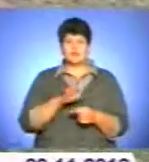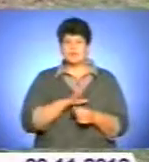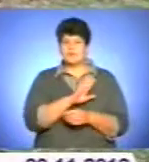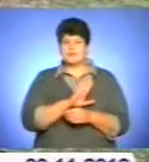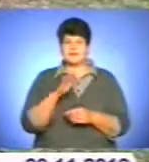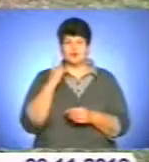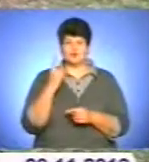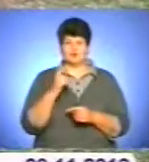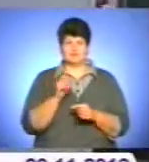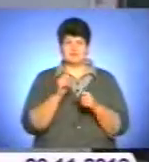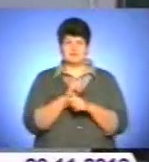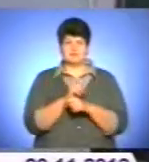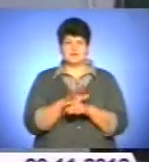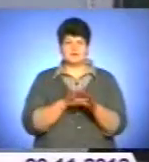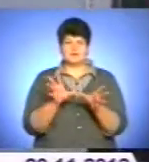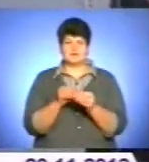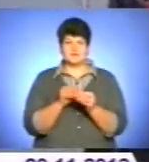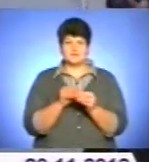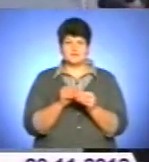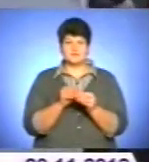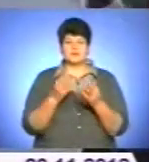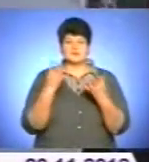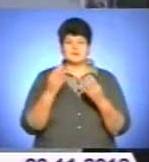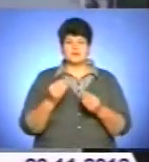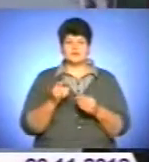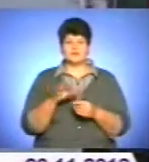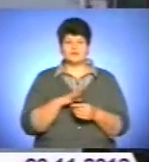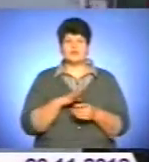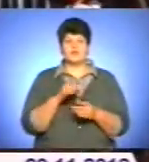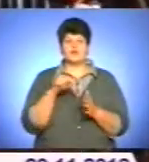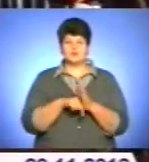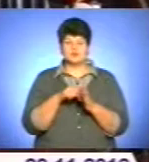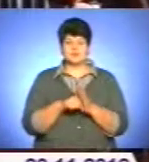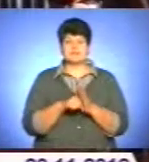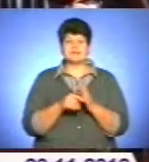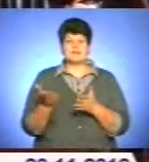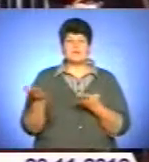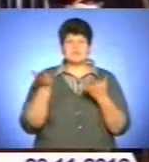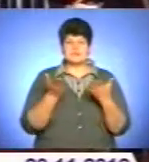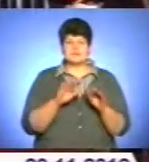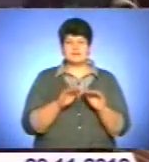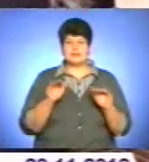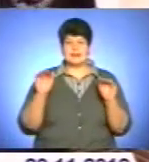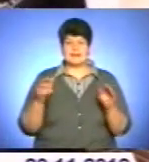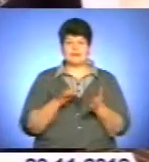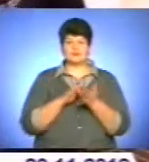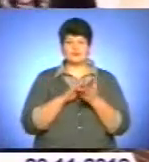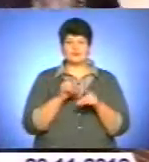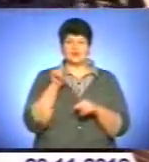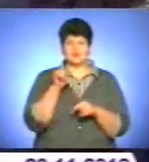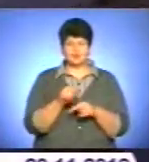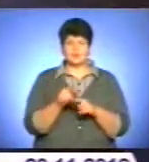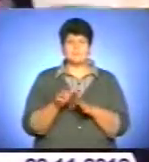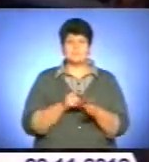на одному бойовому завданні. Пізніше підполкованих військової частини внутрішніх військ Віктор Шершун запросив дітлахів на екскурсію. Тут ретельно